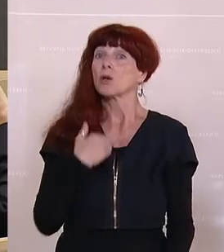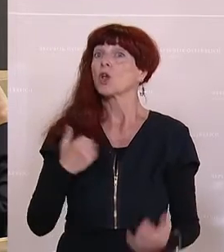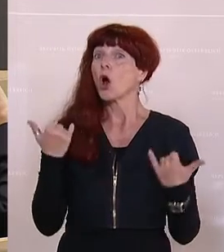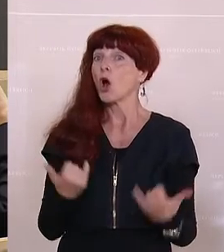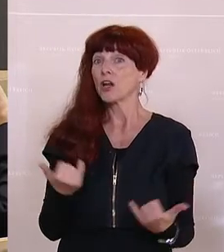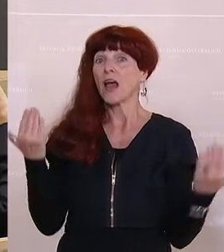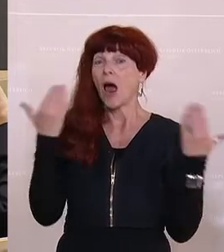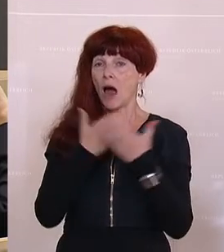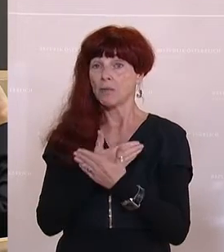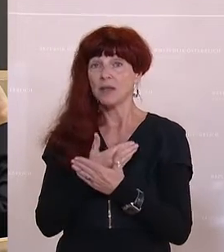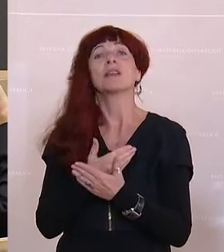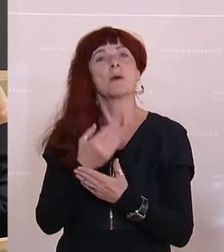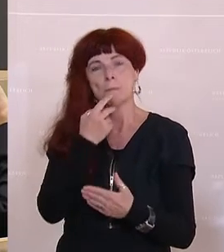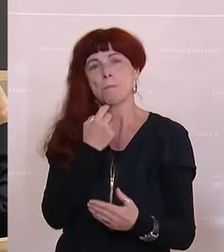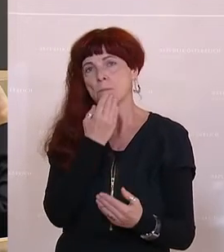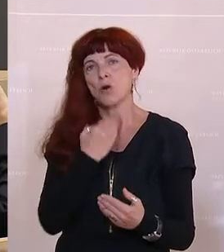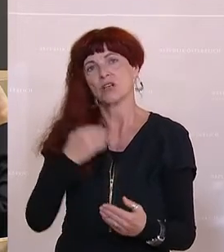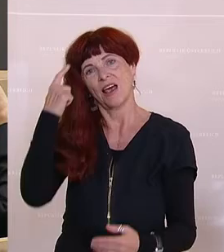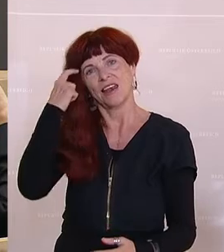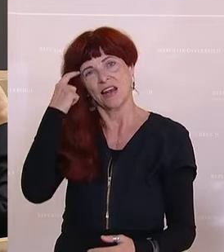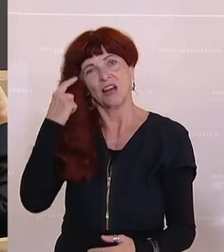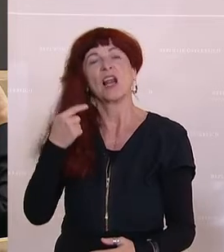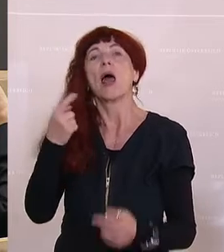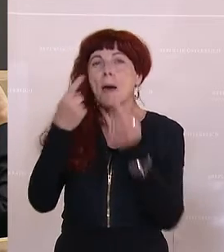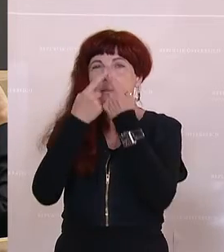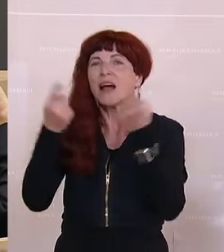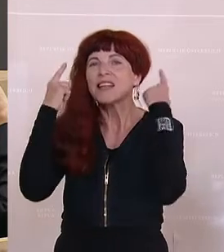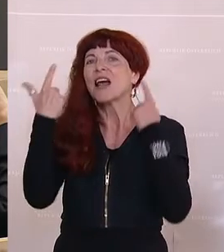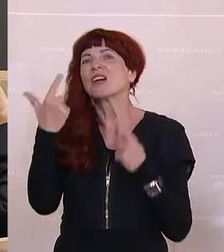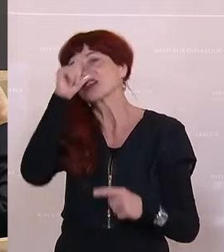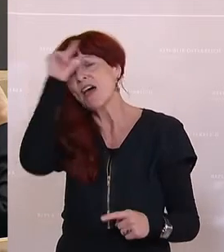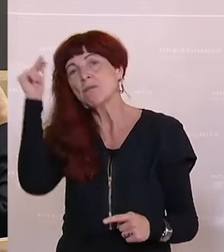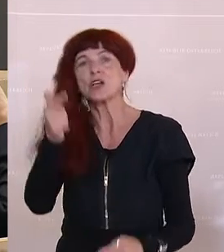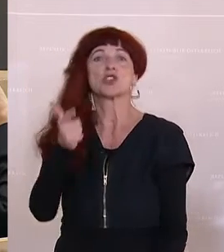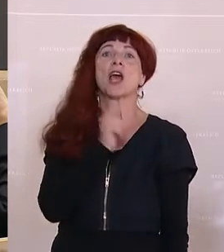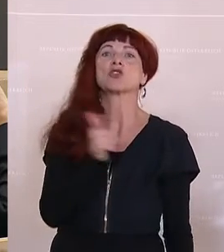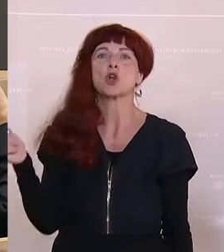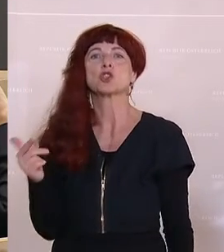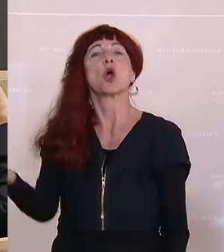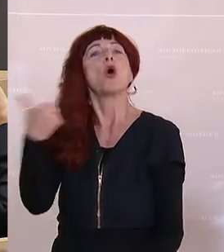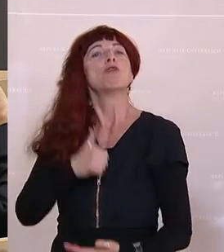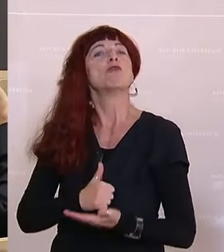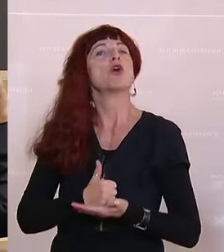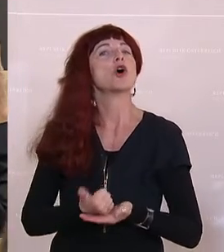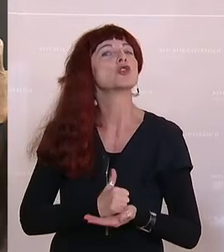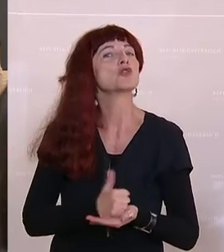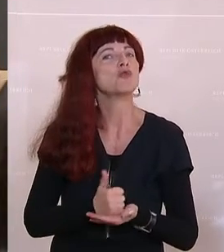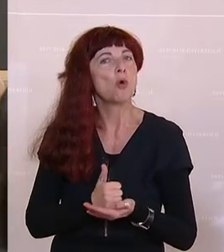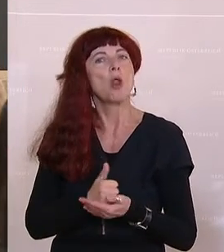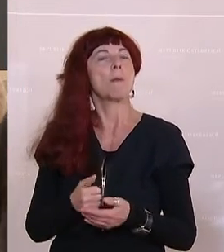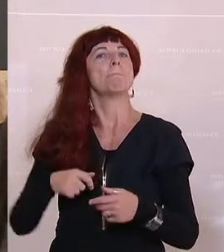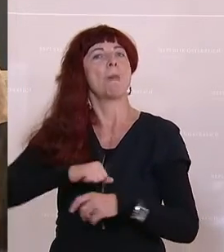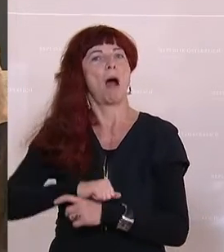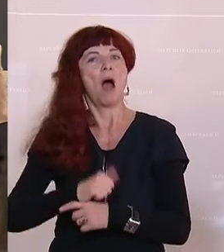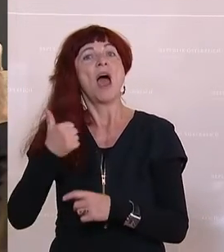Nacht wurden auch in Bratislava wieder zwei Menschen erschossen vor einer schwulen Bar, vor einer LGBTIQ-Bar, eine